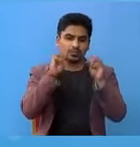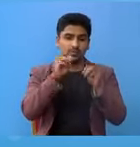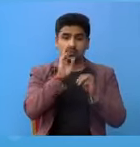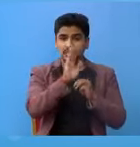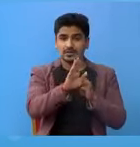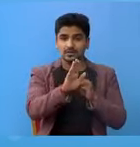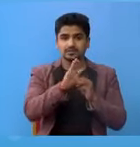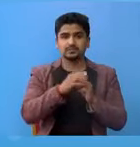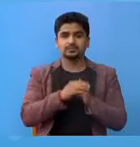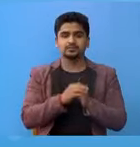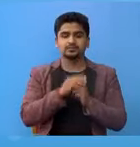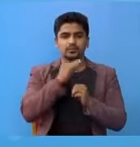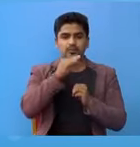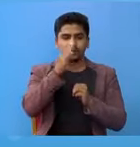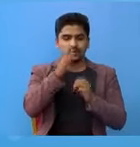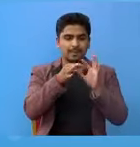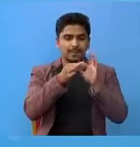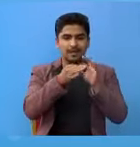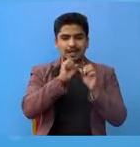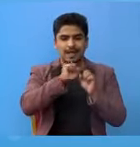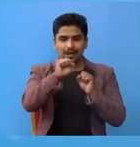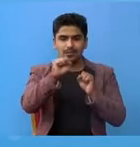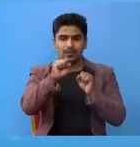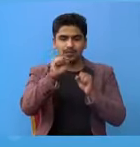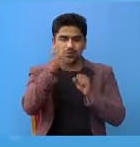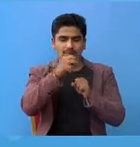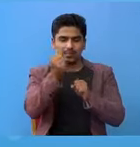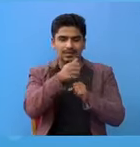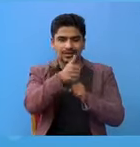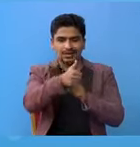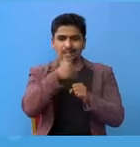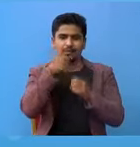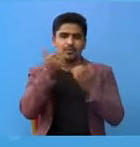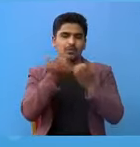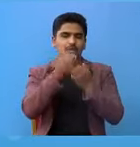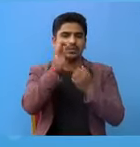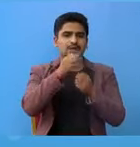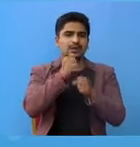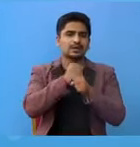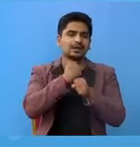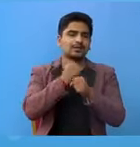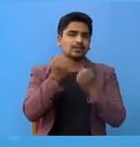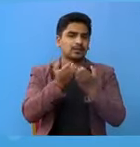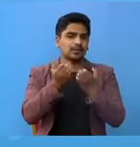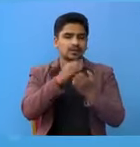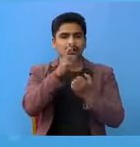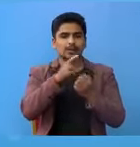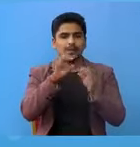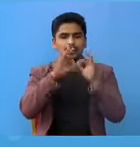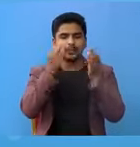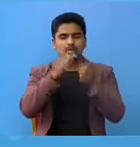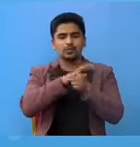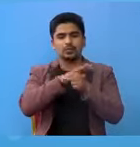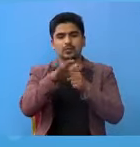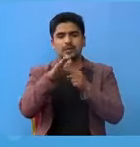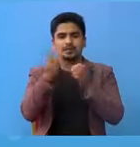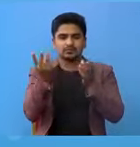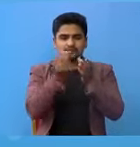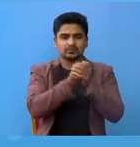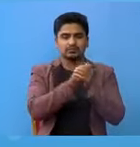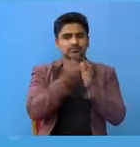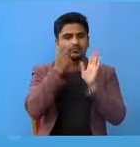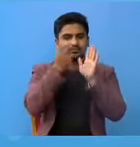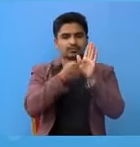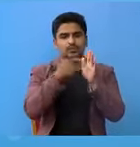युवाले मिले रा अभुले सबे बंदा रामरो गर्न सकने कार्य गर्ने रब विश्य बापी एकबद्धता